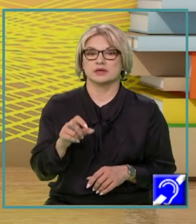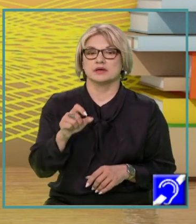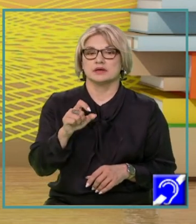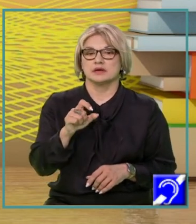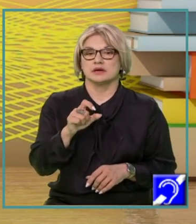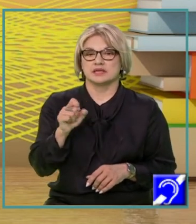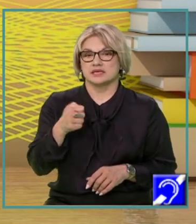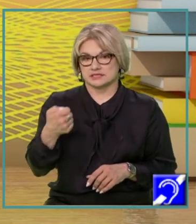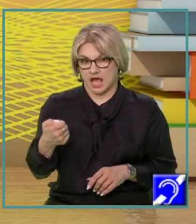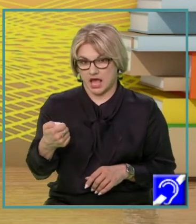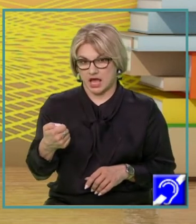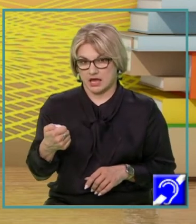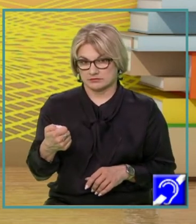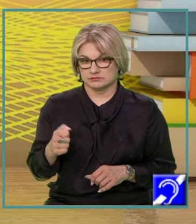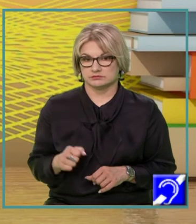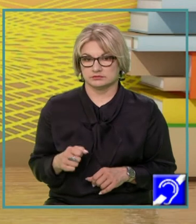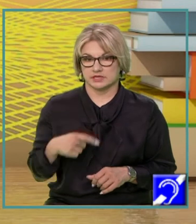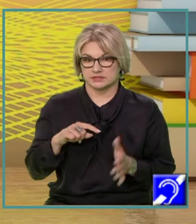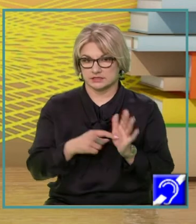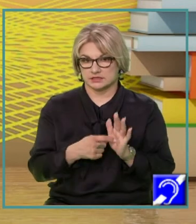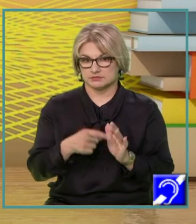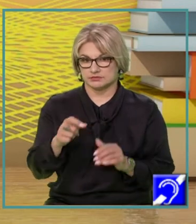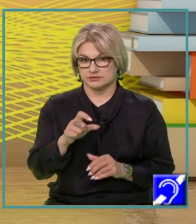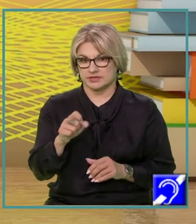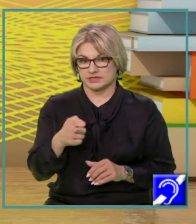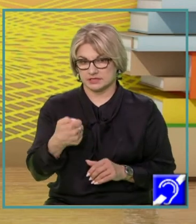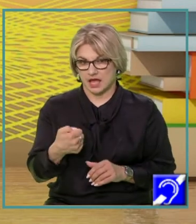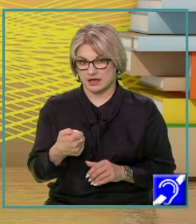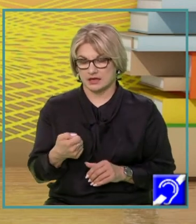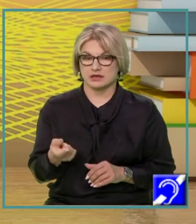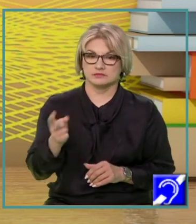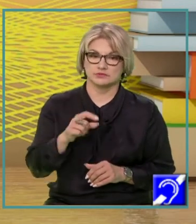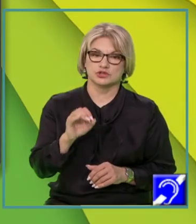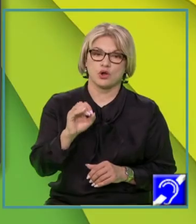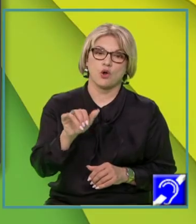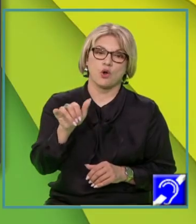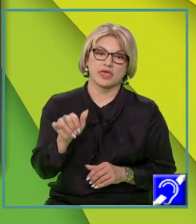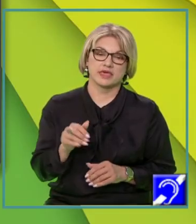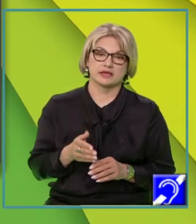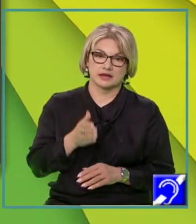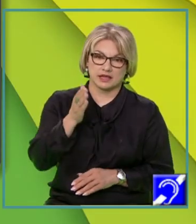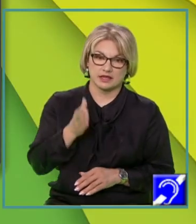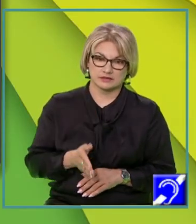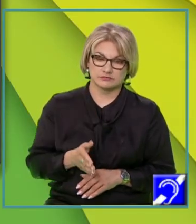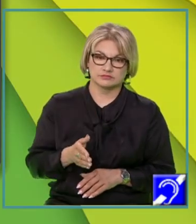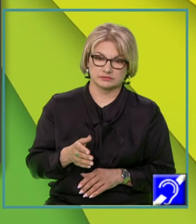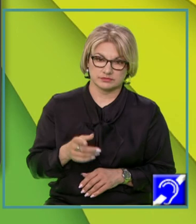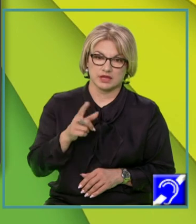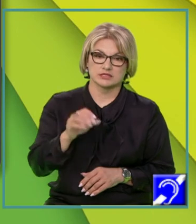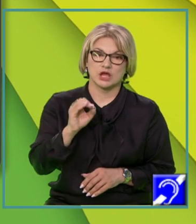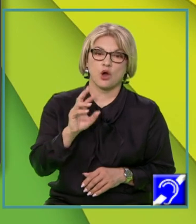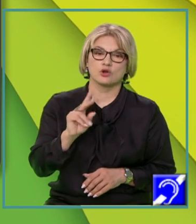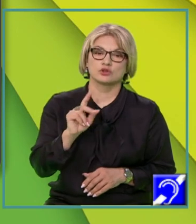aceasta va fi abscisa punctului A, iar pe axa O, Y vom lua ordonata